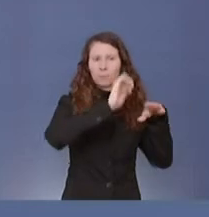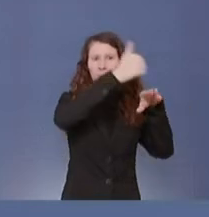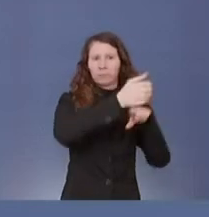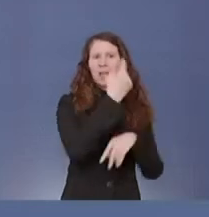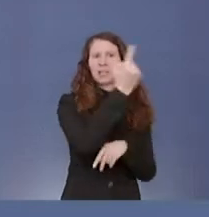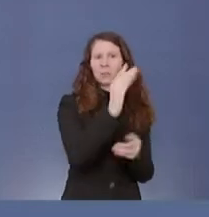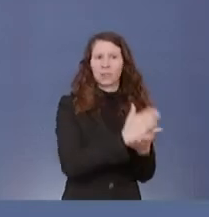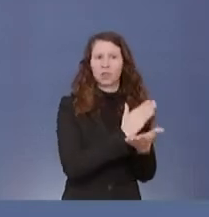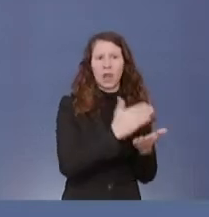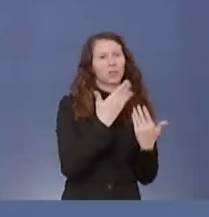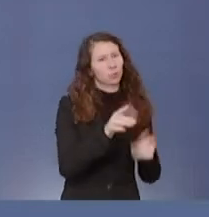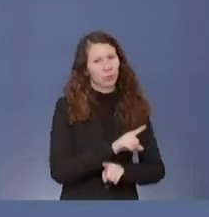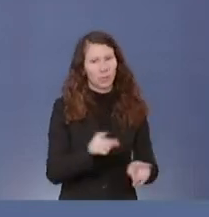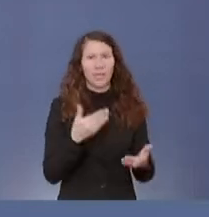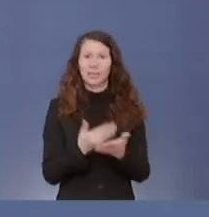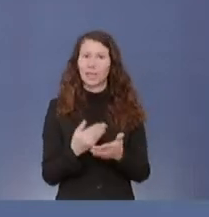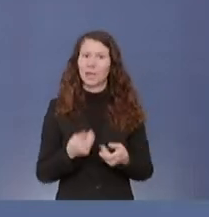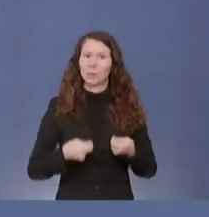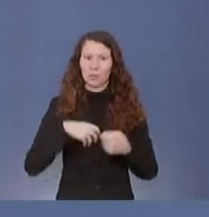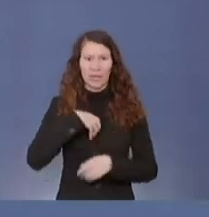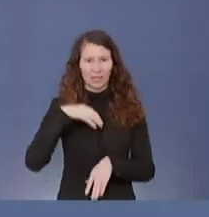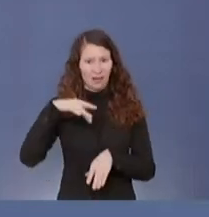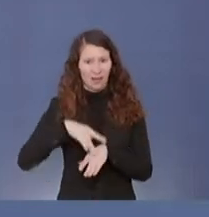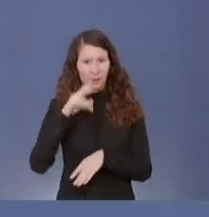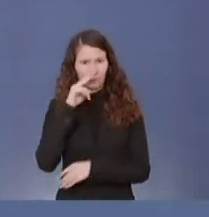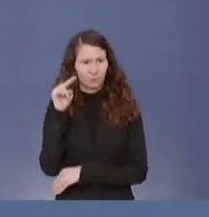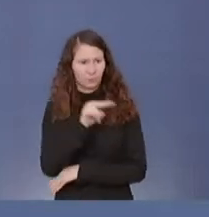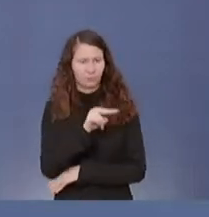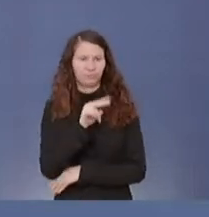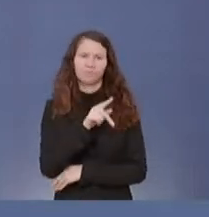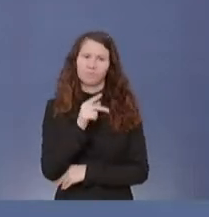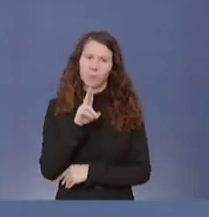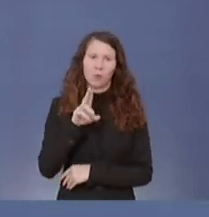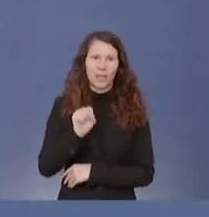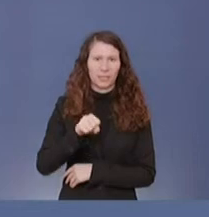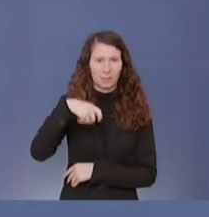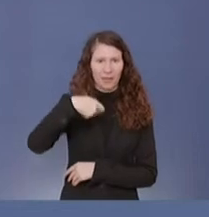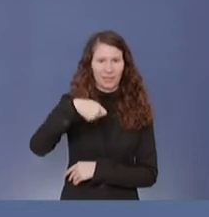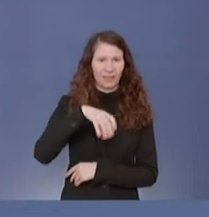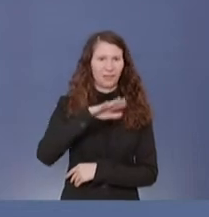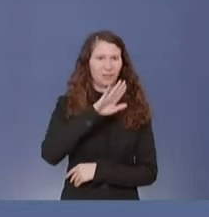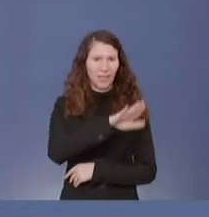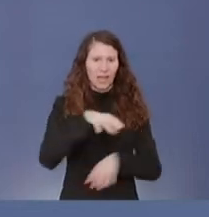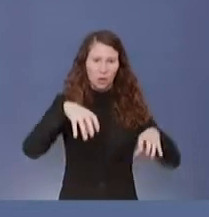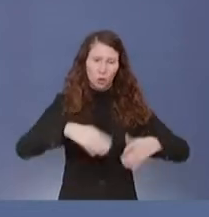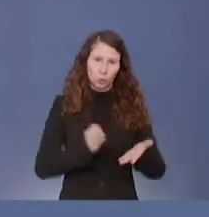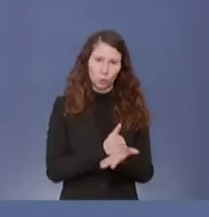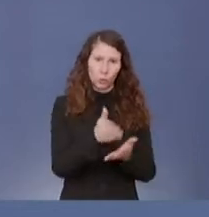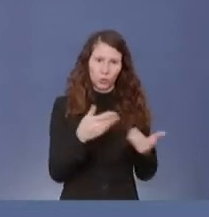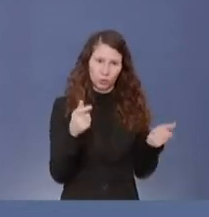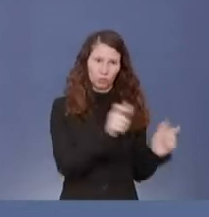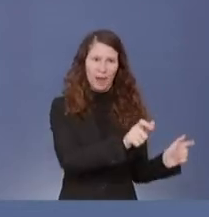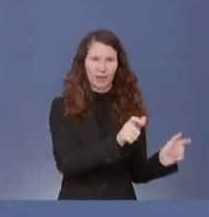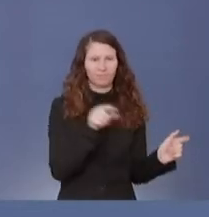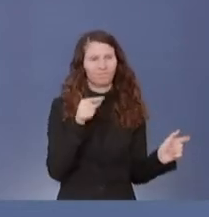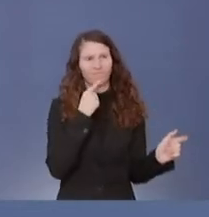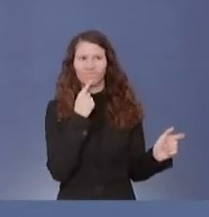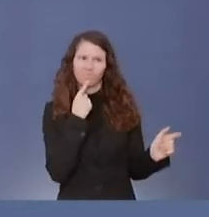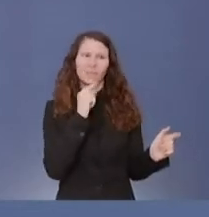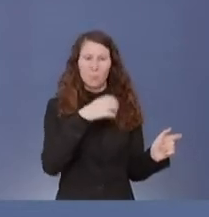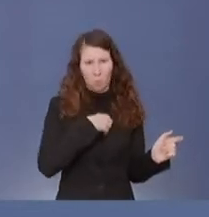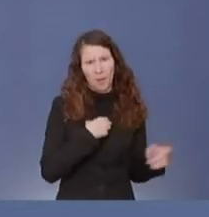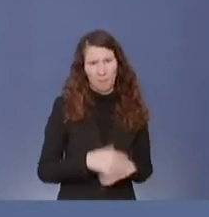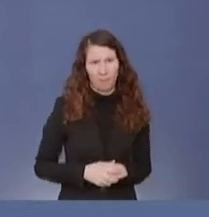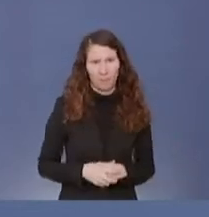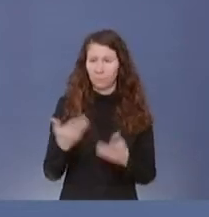Bundeskanzlerin es als problematisch an, dass jetzt die Konten des US-Präsidenten dauerhaft gesperrt wurden. Gibt es weitere Fragen